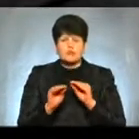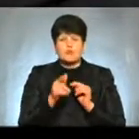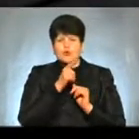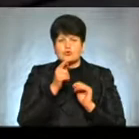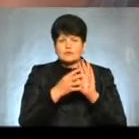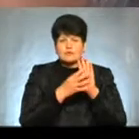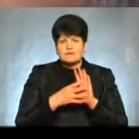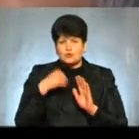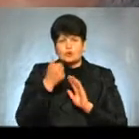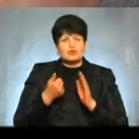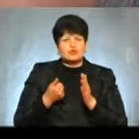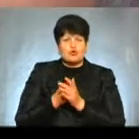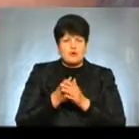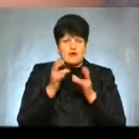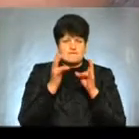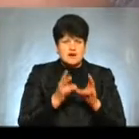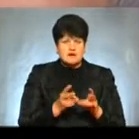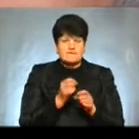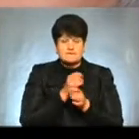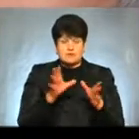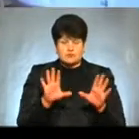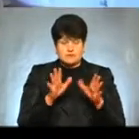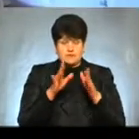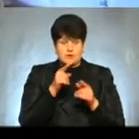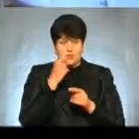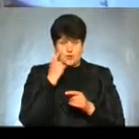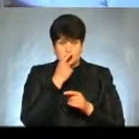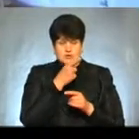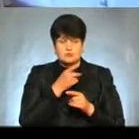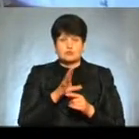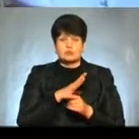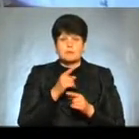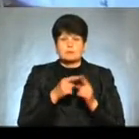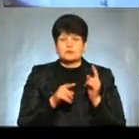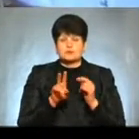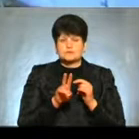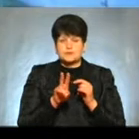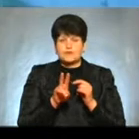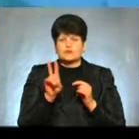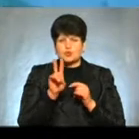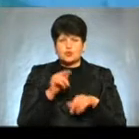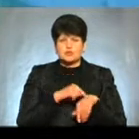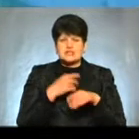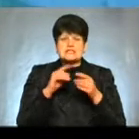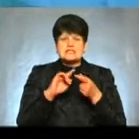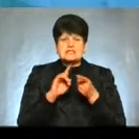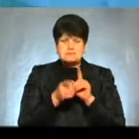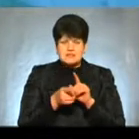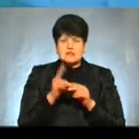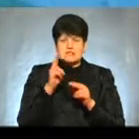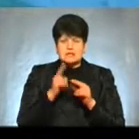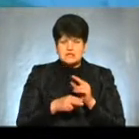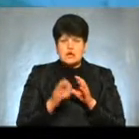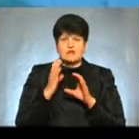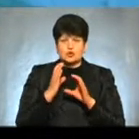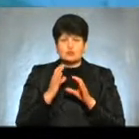років, ще до аварії Вибух стався на його очах Це було пів-друга година, а в другій годині вже зміна закінчується І автобуси